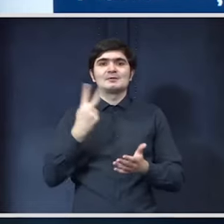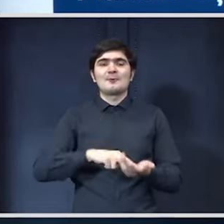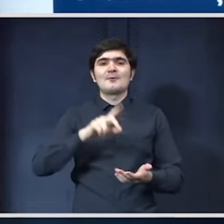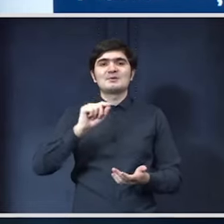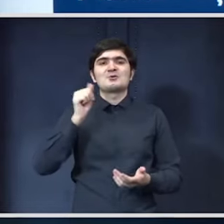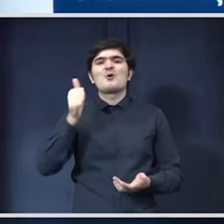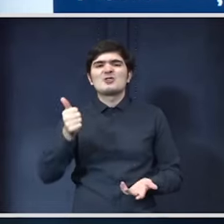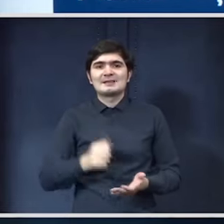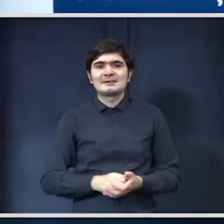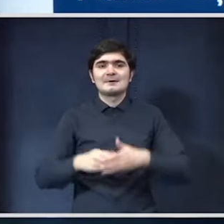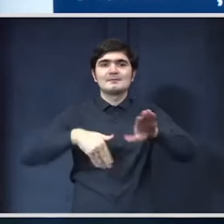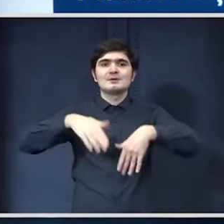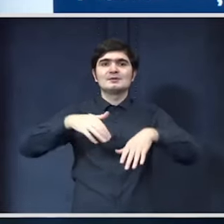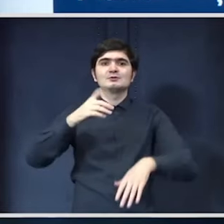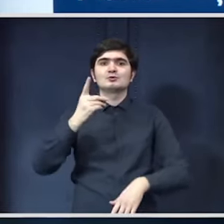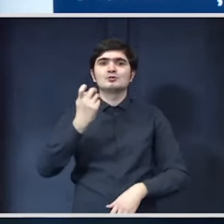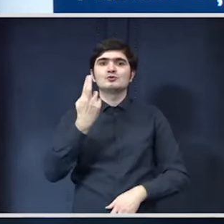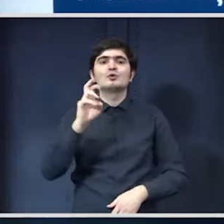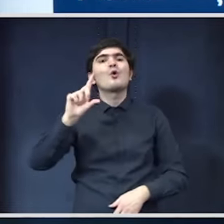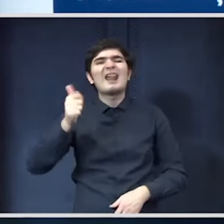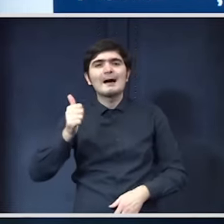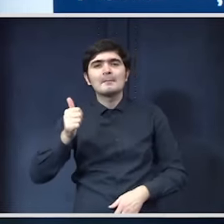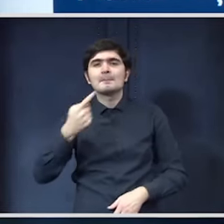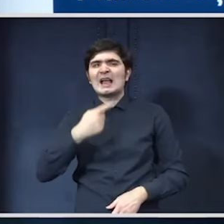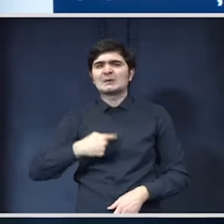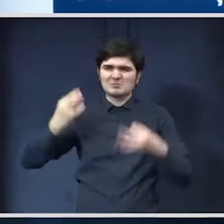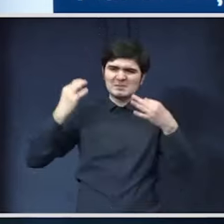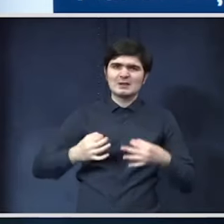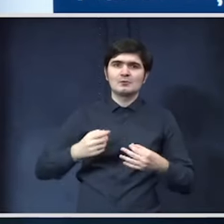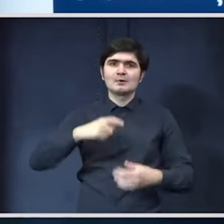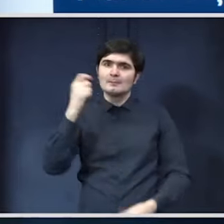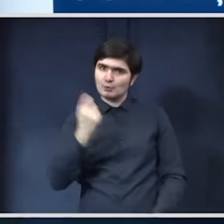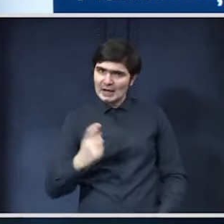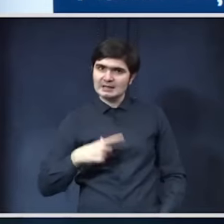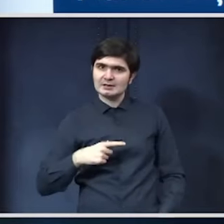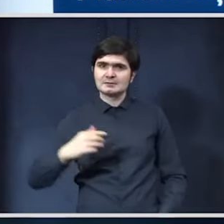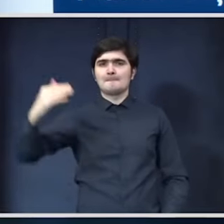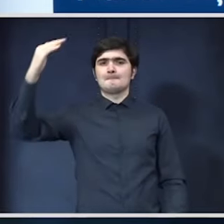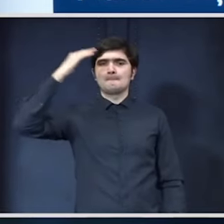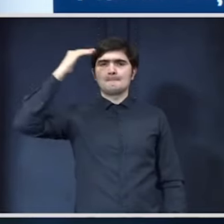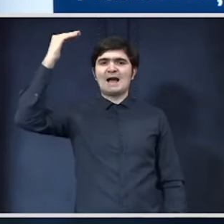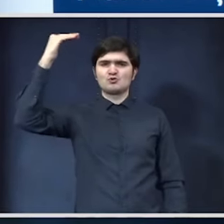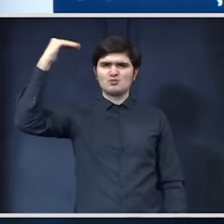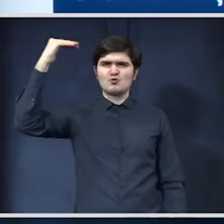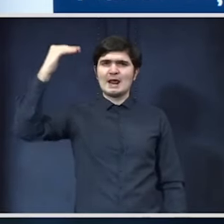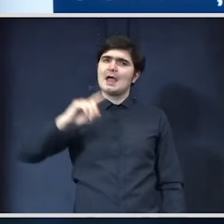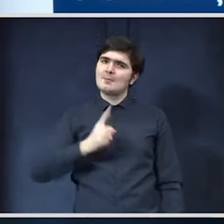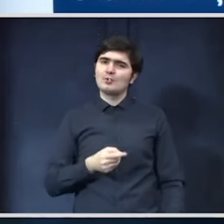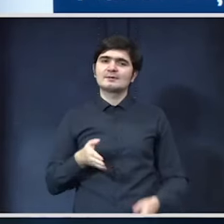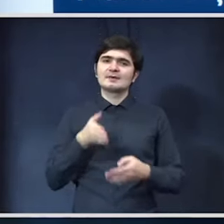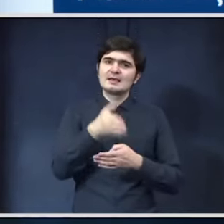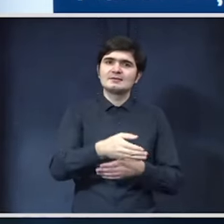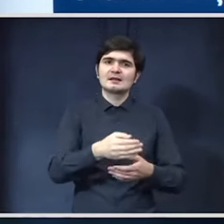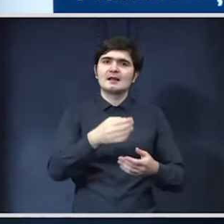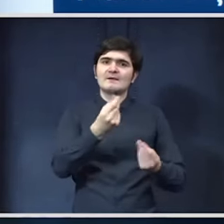și ministrul Cătălin Drulă mă asigură că proiectele sunt mature și că pot intra la finanțare la